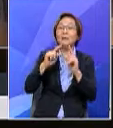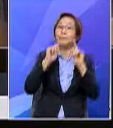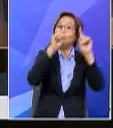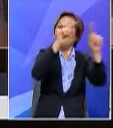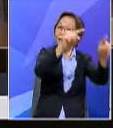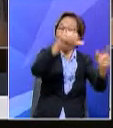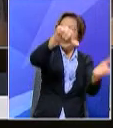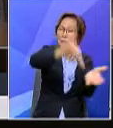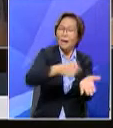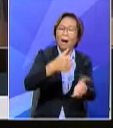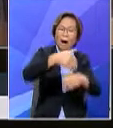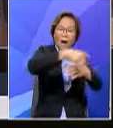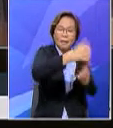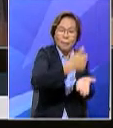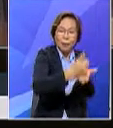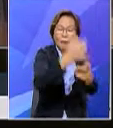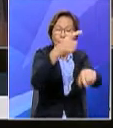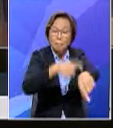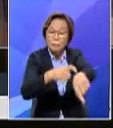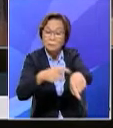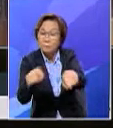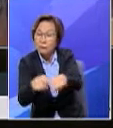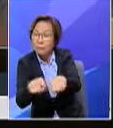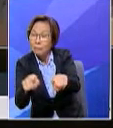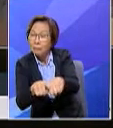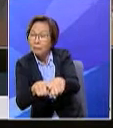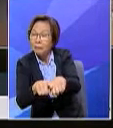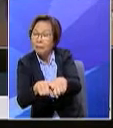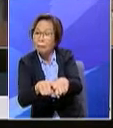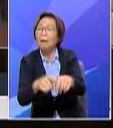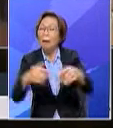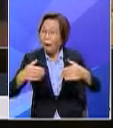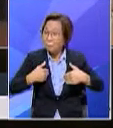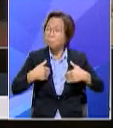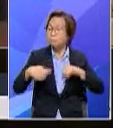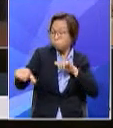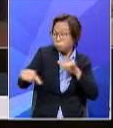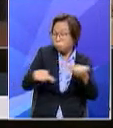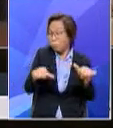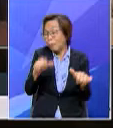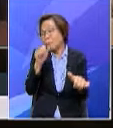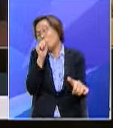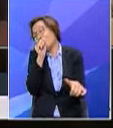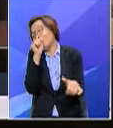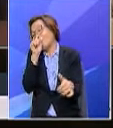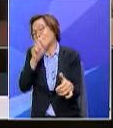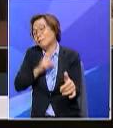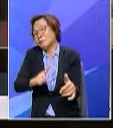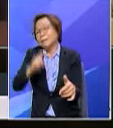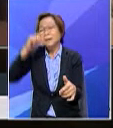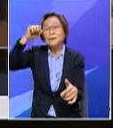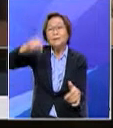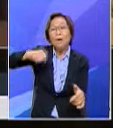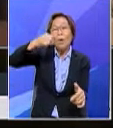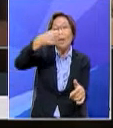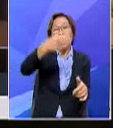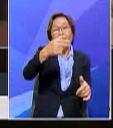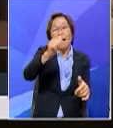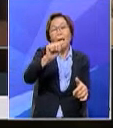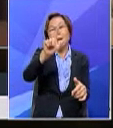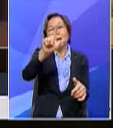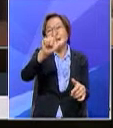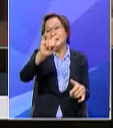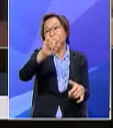dan pada waktu yang sama masih aktif bernasyid saudari Heliza